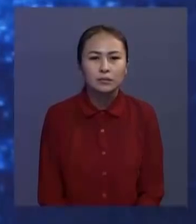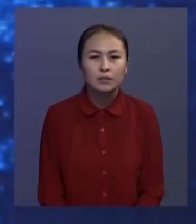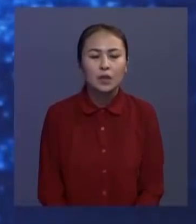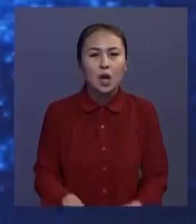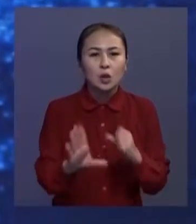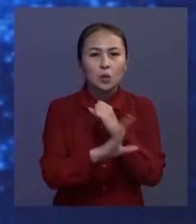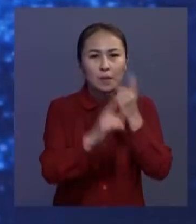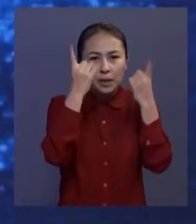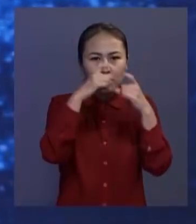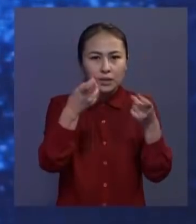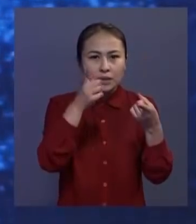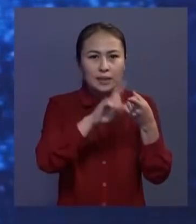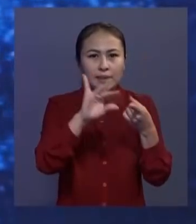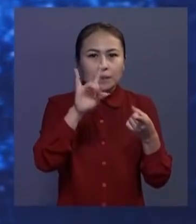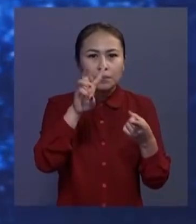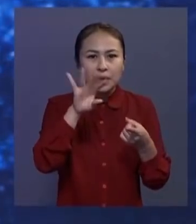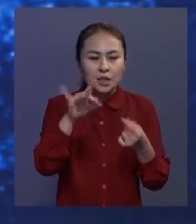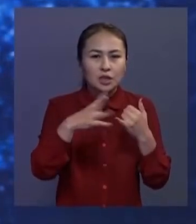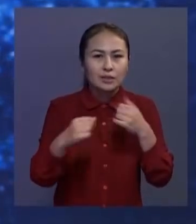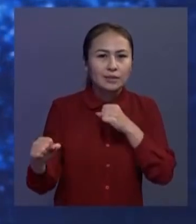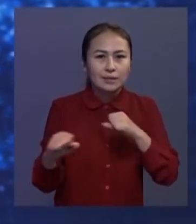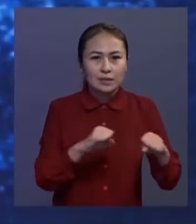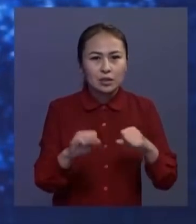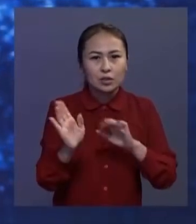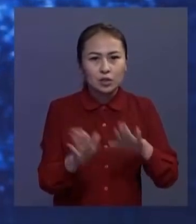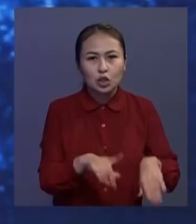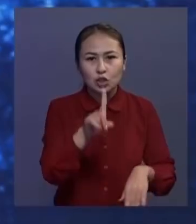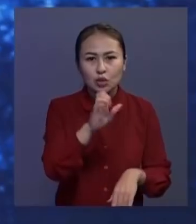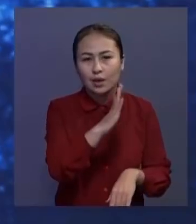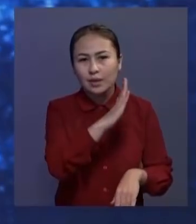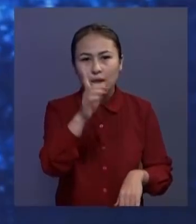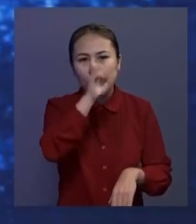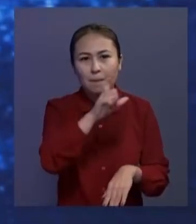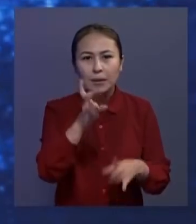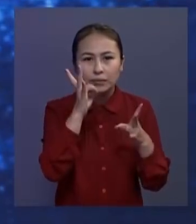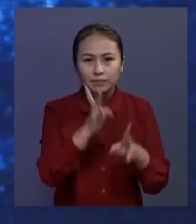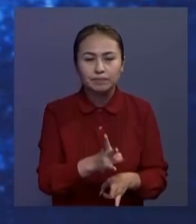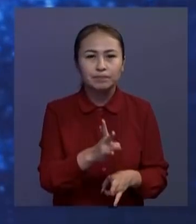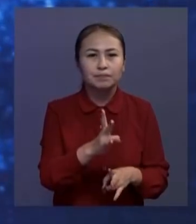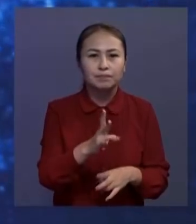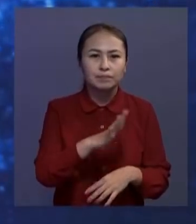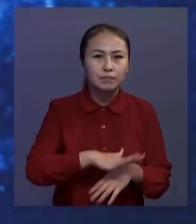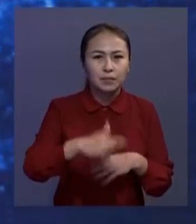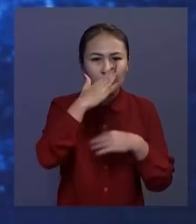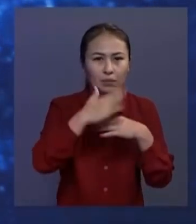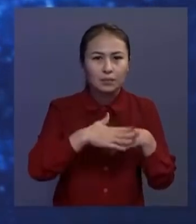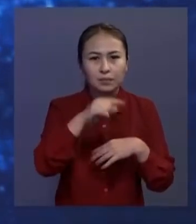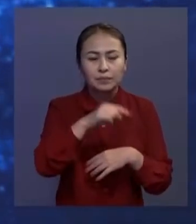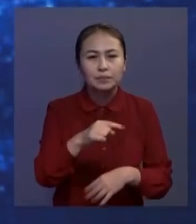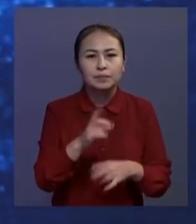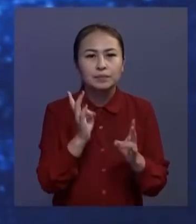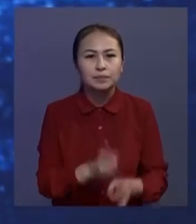Сонғы мәліметкеса езмердегі жер сілкінісінен жүзден астам адам опат болды, маңға жоға зардап шеккен.